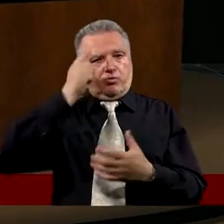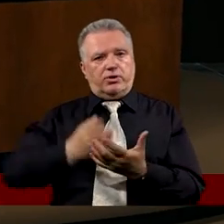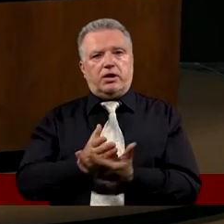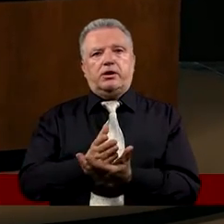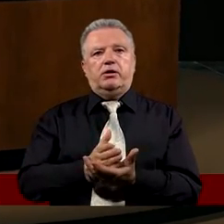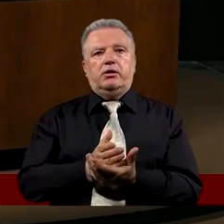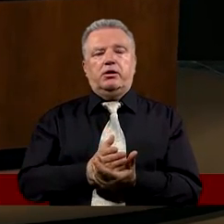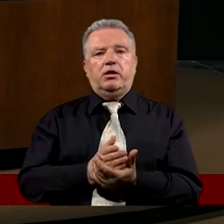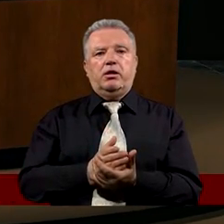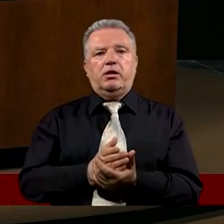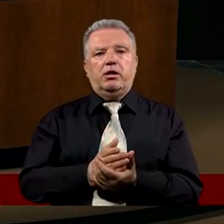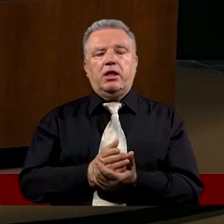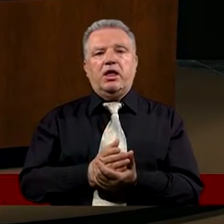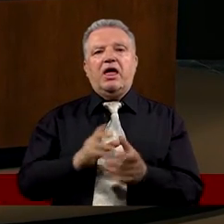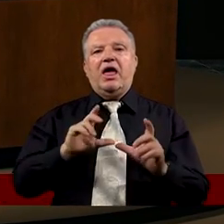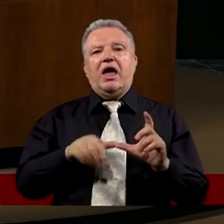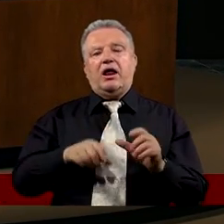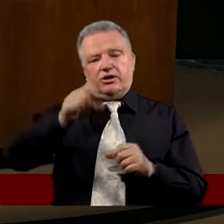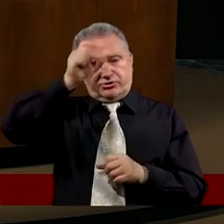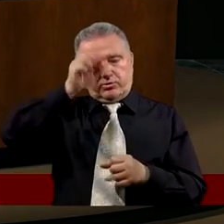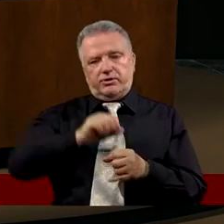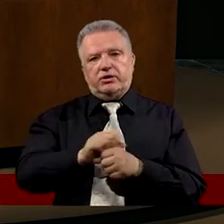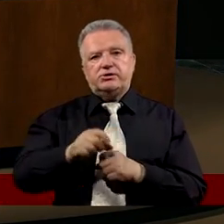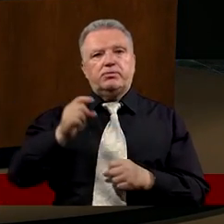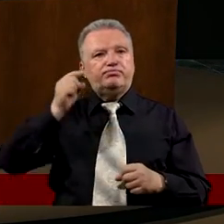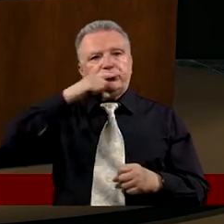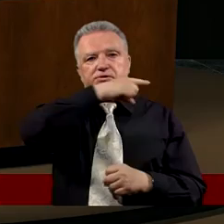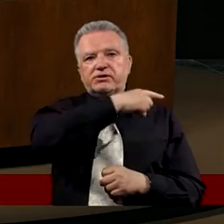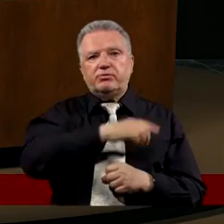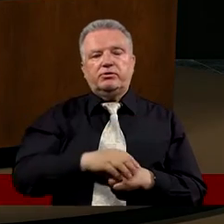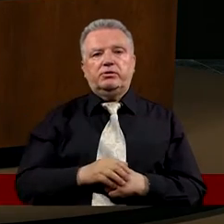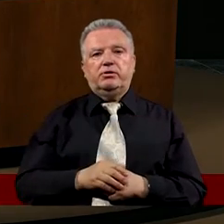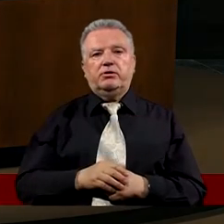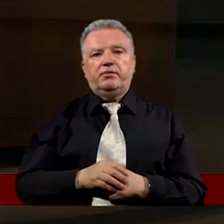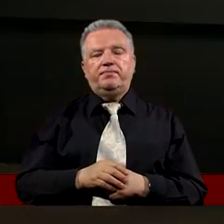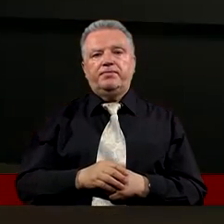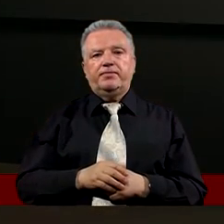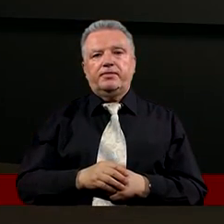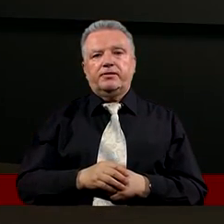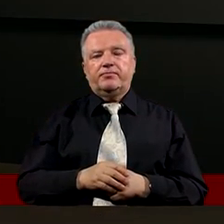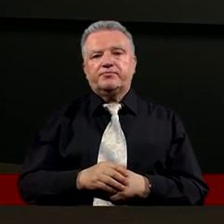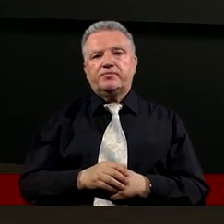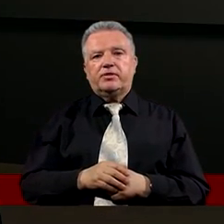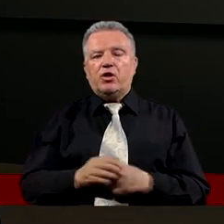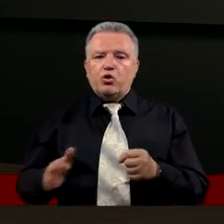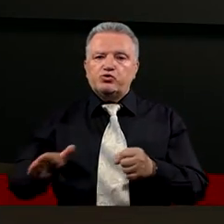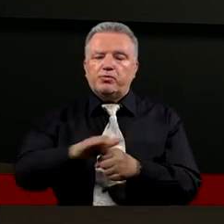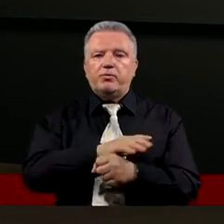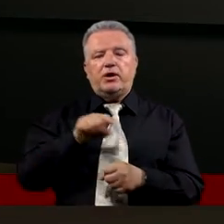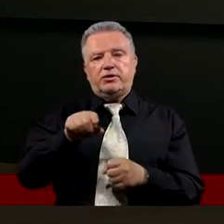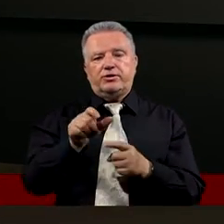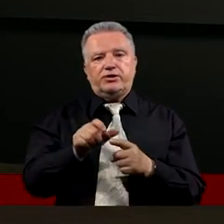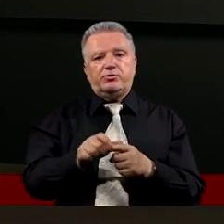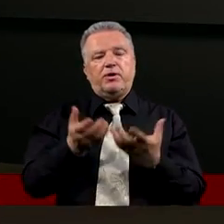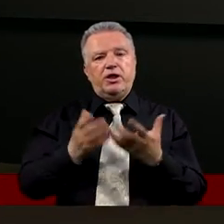swoją wiarę Natomiast człowiek jest zawodny Dopełniając jeszcze znaczenia tych słów Zachciejmy